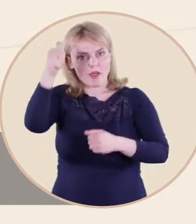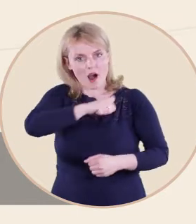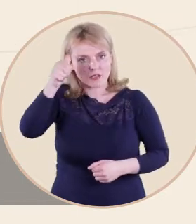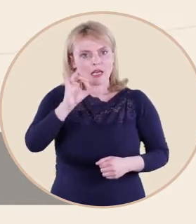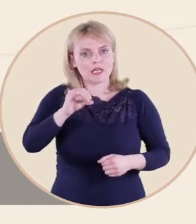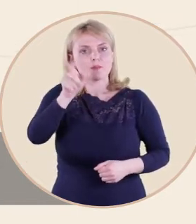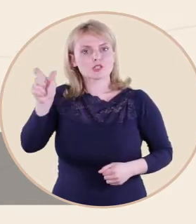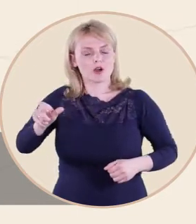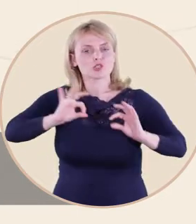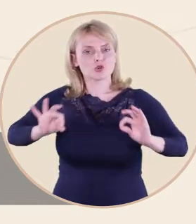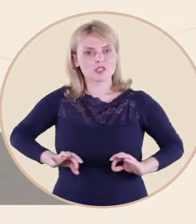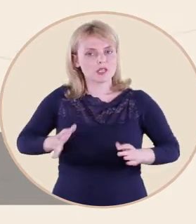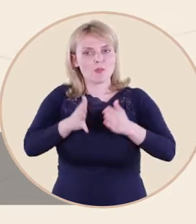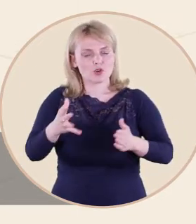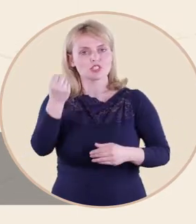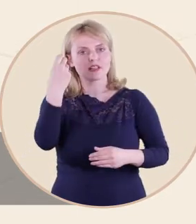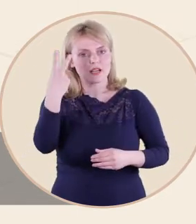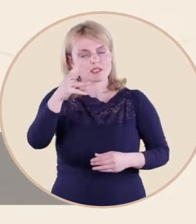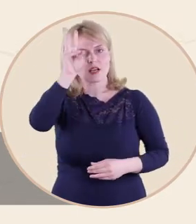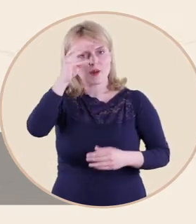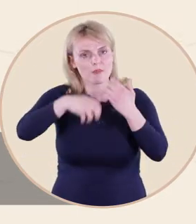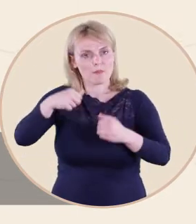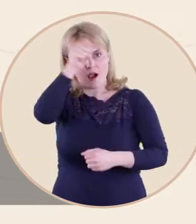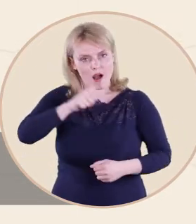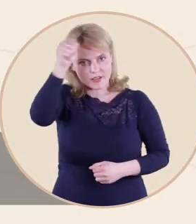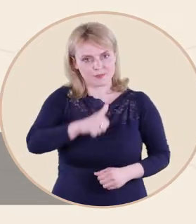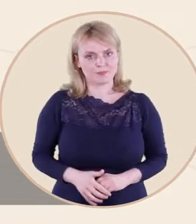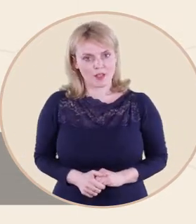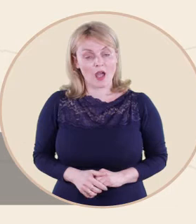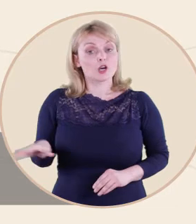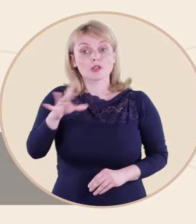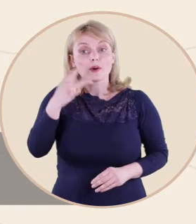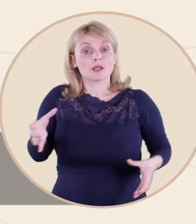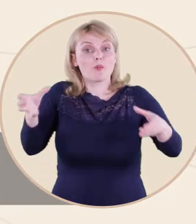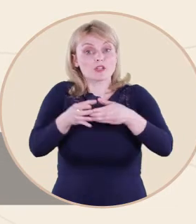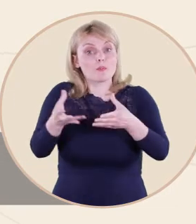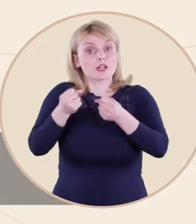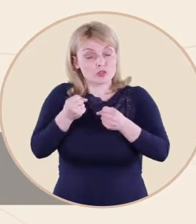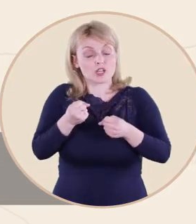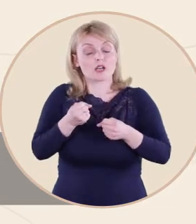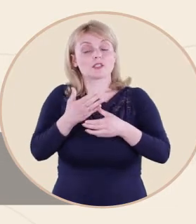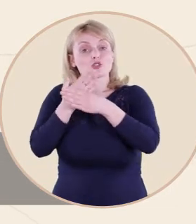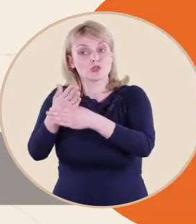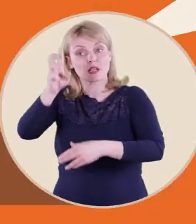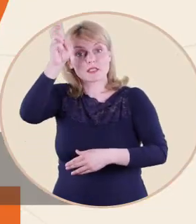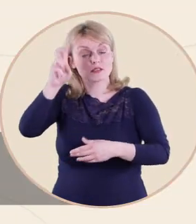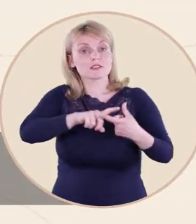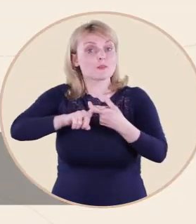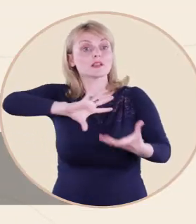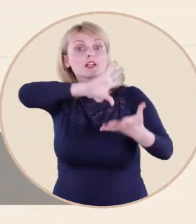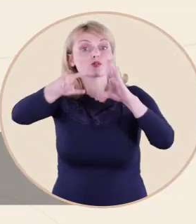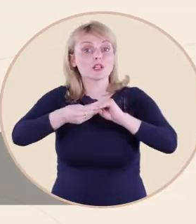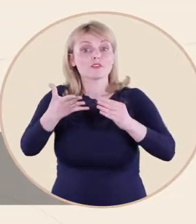Partidele politice primesc subvenții de la stat în funcție de rezultatele obținute în alegeri. Astfel, pentru finanțarea partidelor politice